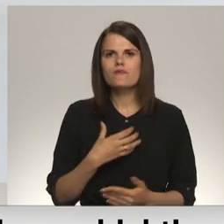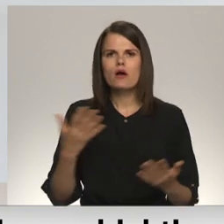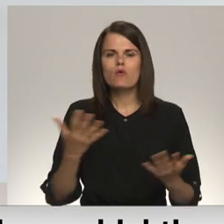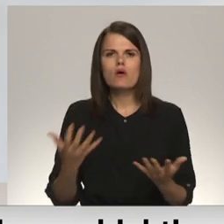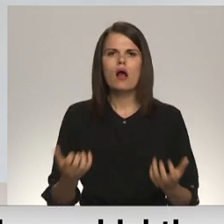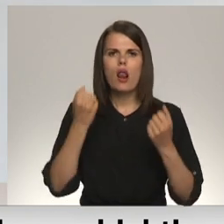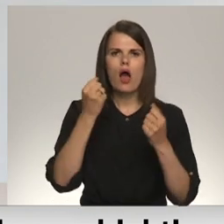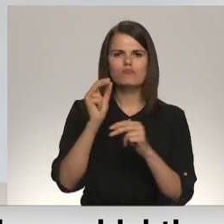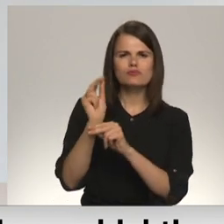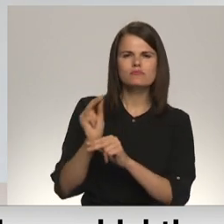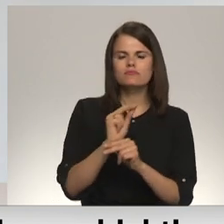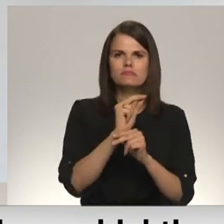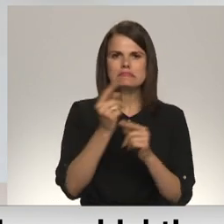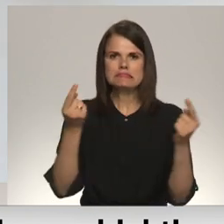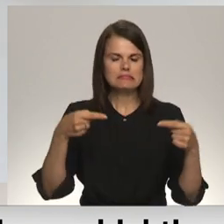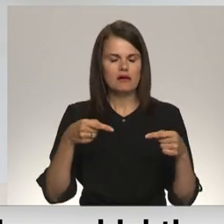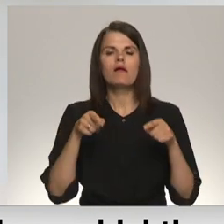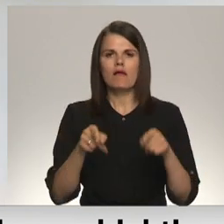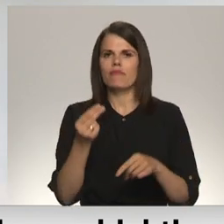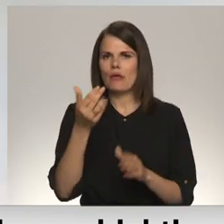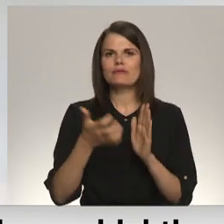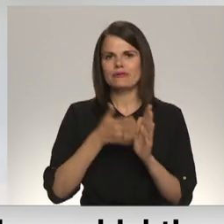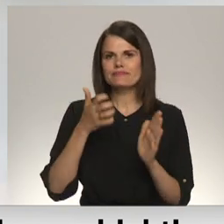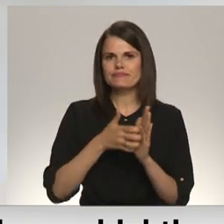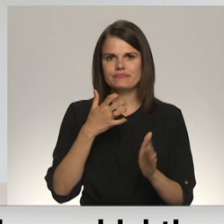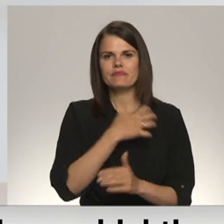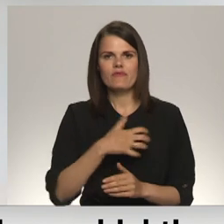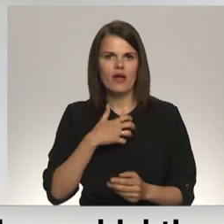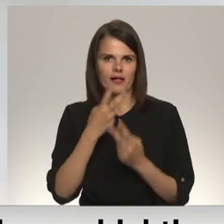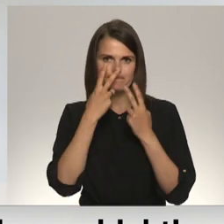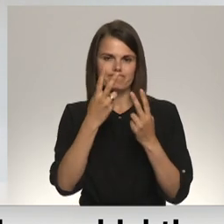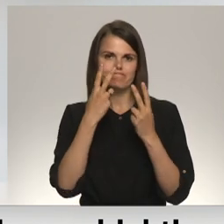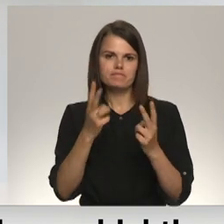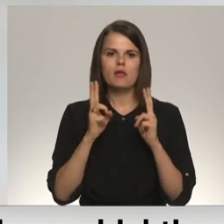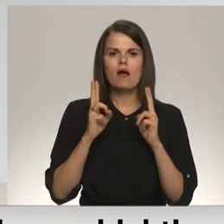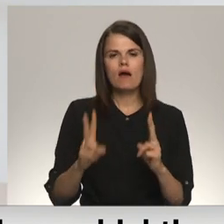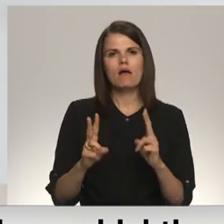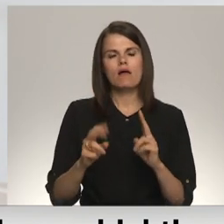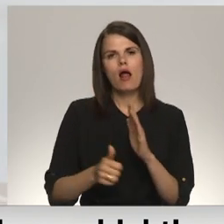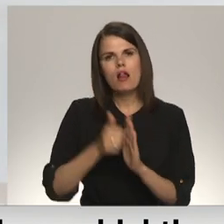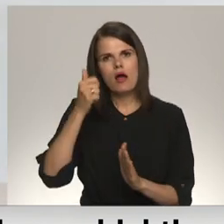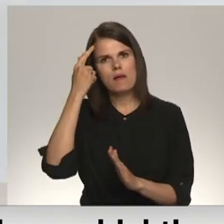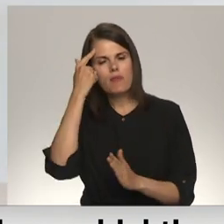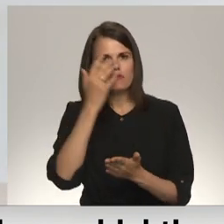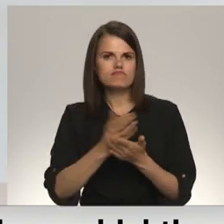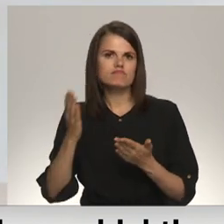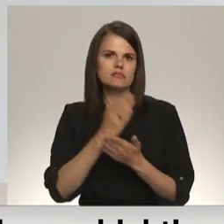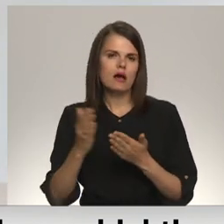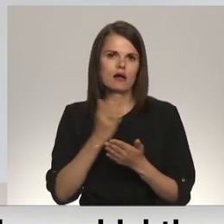glāpšanas darbi, tā nauda pietrūks un tad jāskatās, kā pēc iespējas racionālāk tos darbus